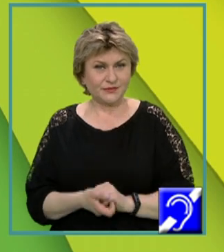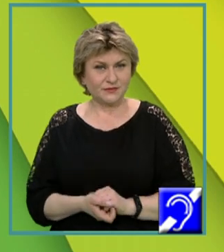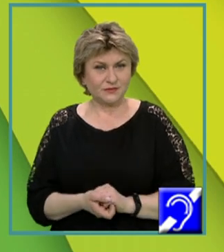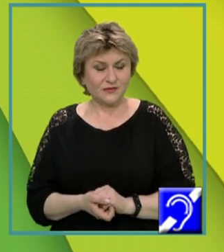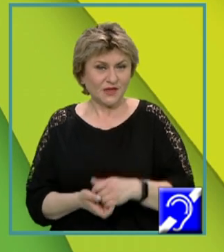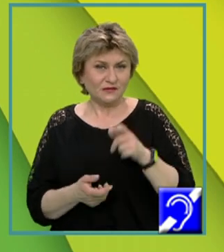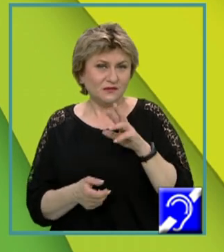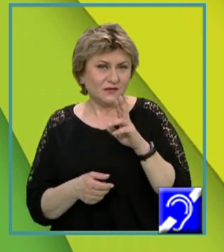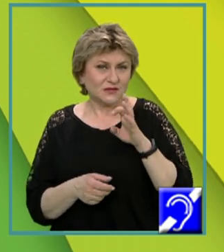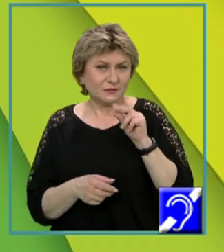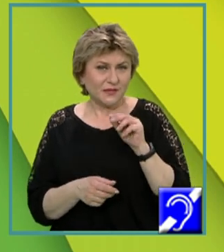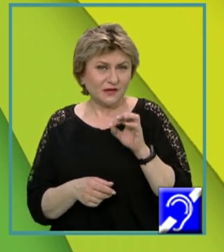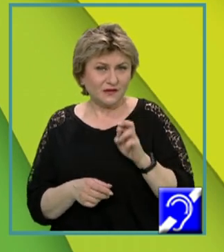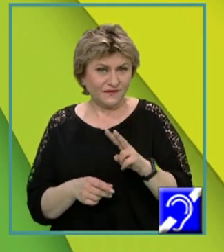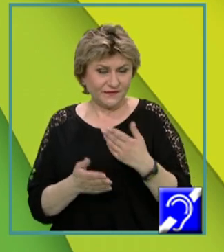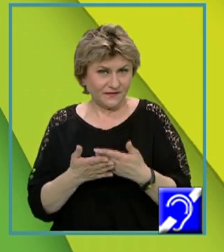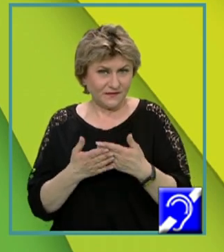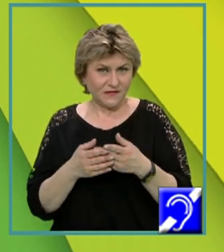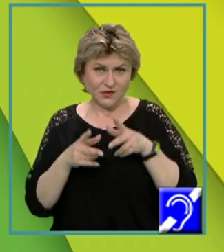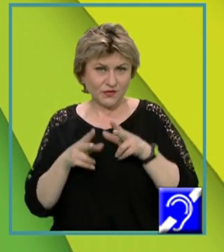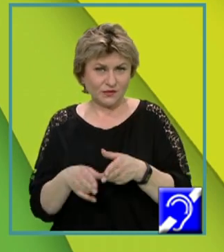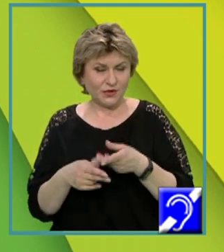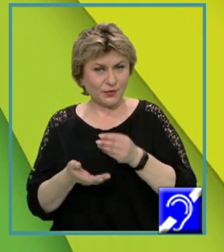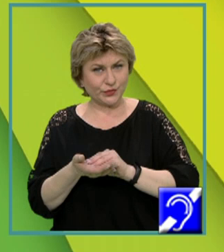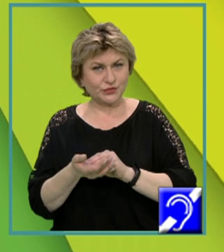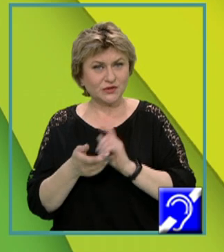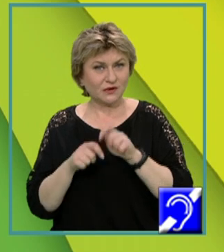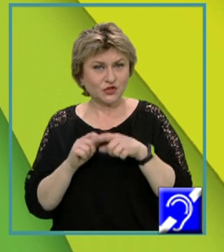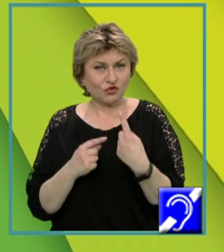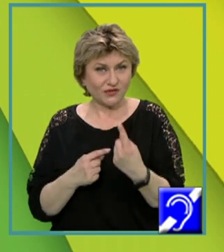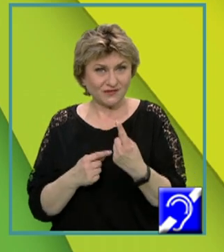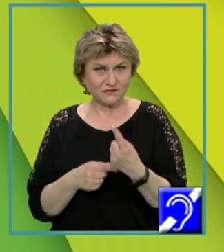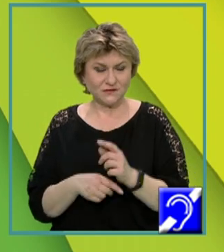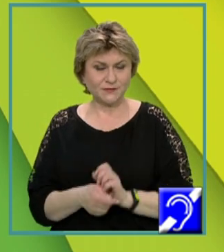respectivul tip nu trebuie precizat decât o dată.